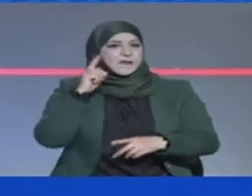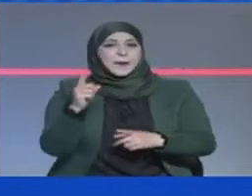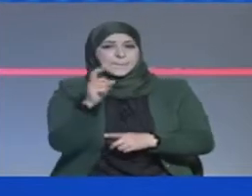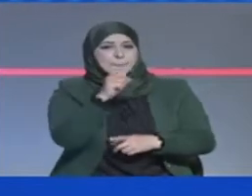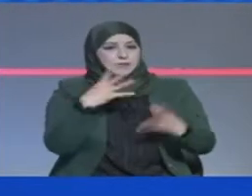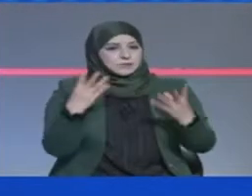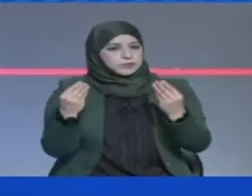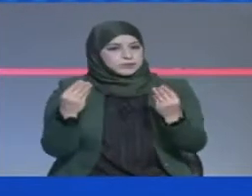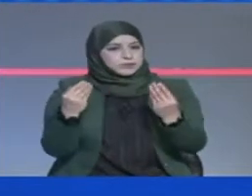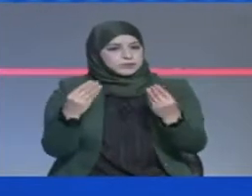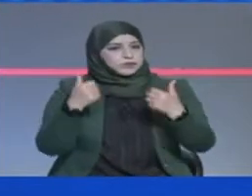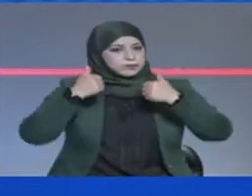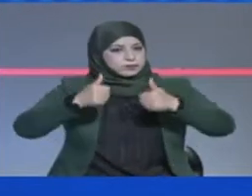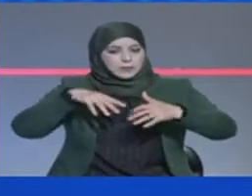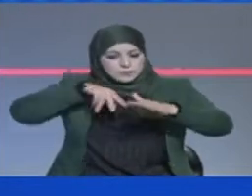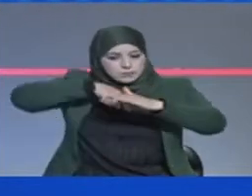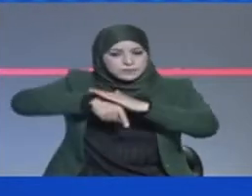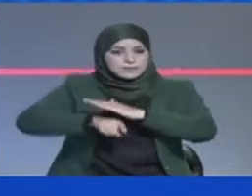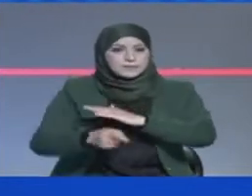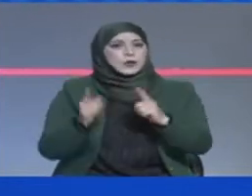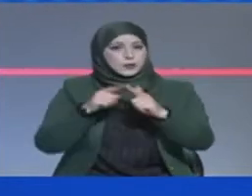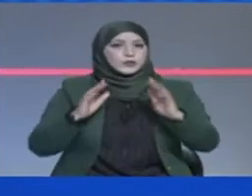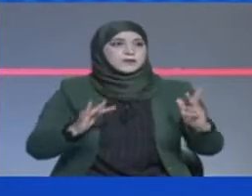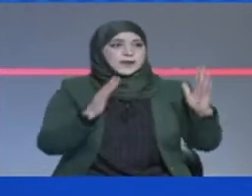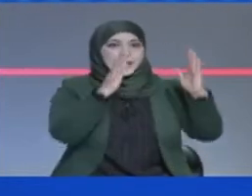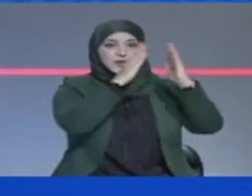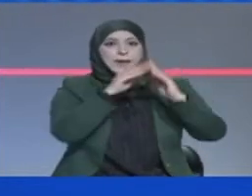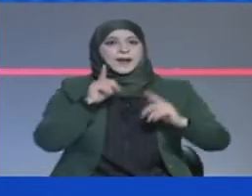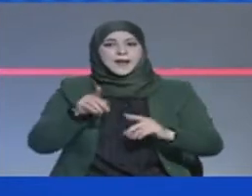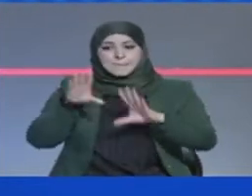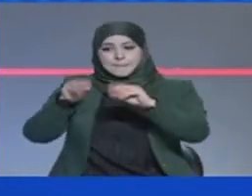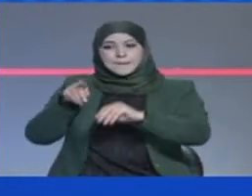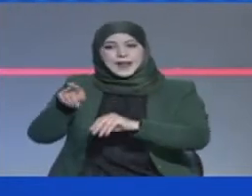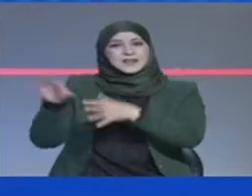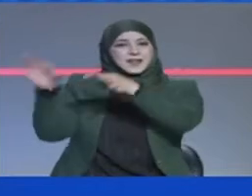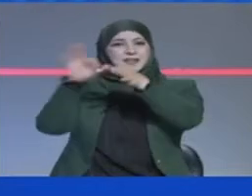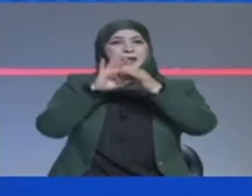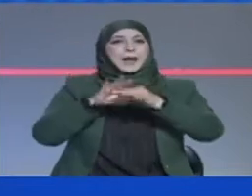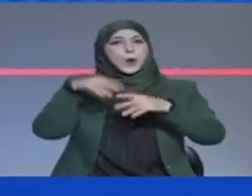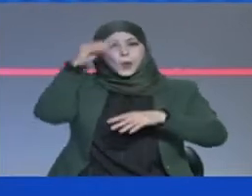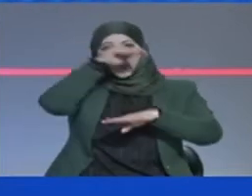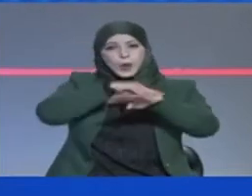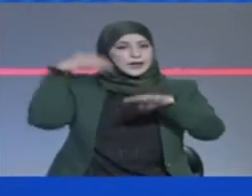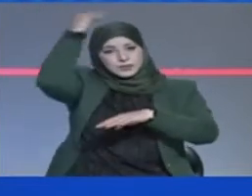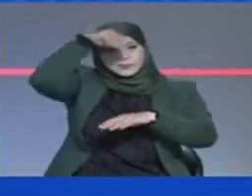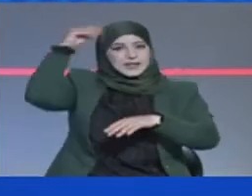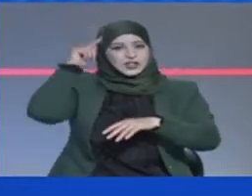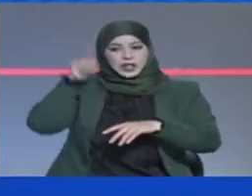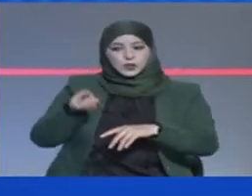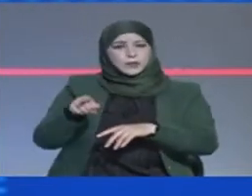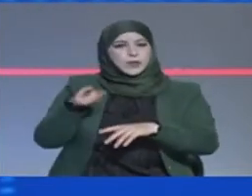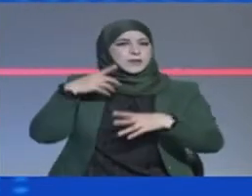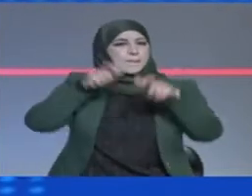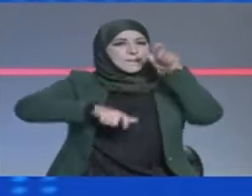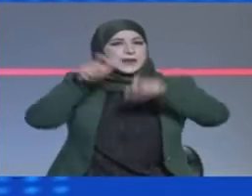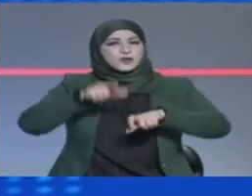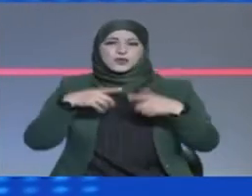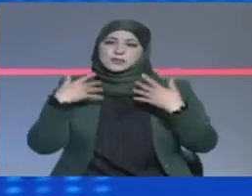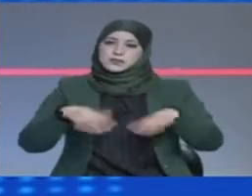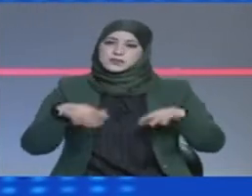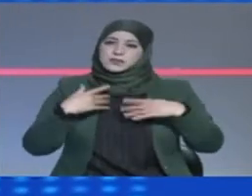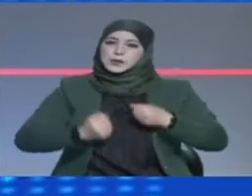الهامة البطنية والسطحية منطقة اشتيبية من ولاية جندوبا يشكو سكانها فقدان ماء الشرب